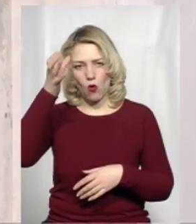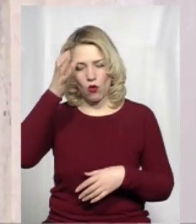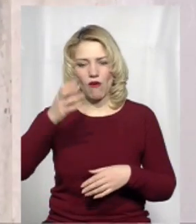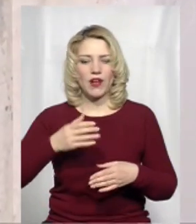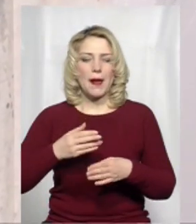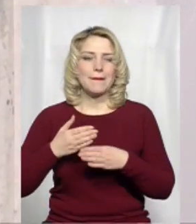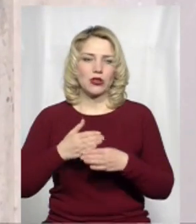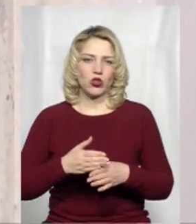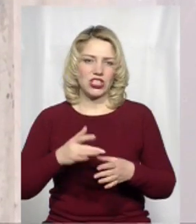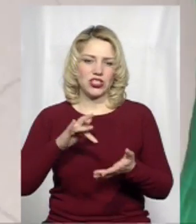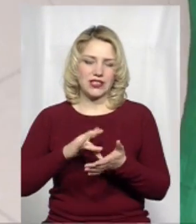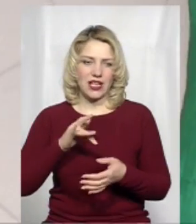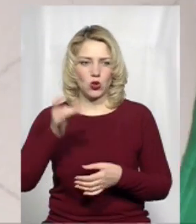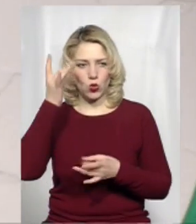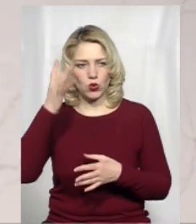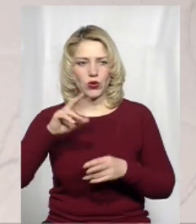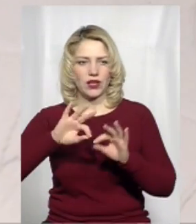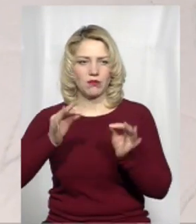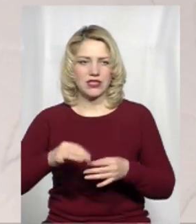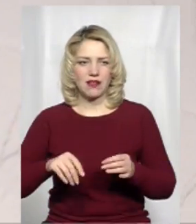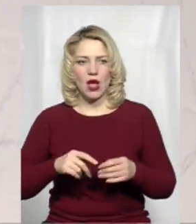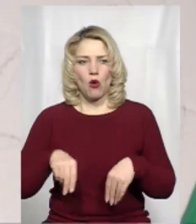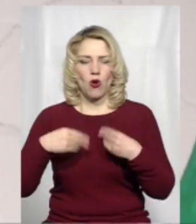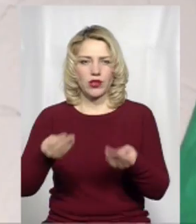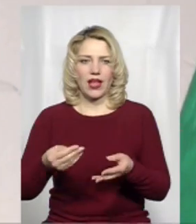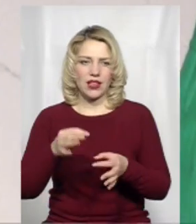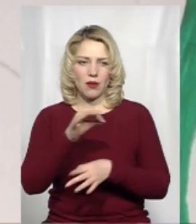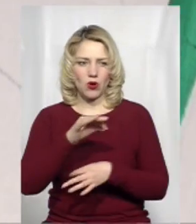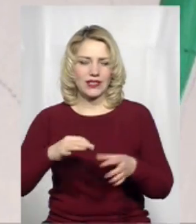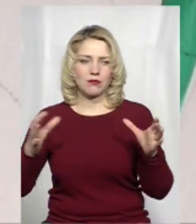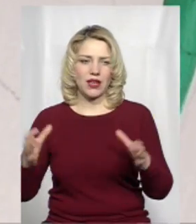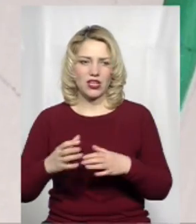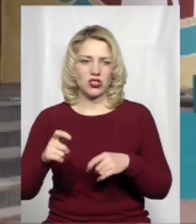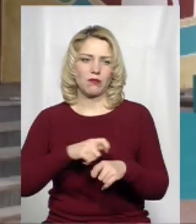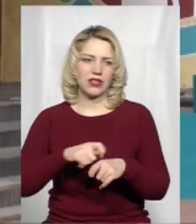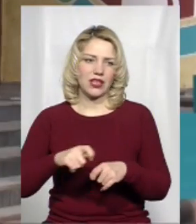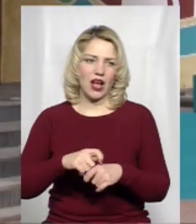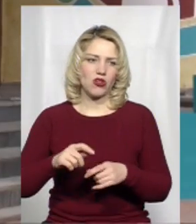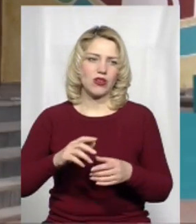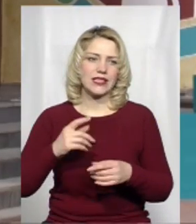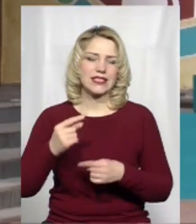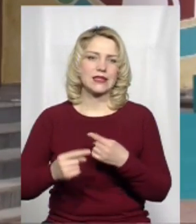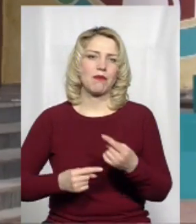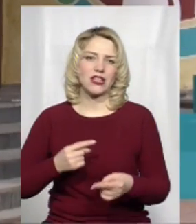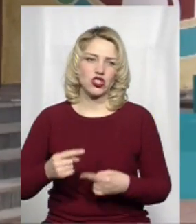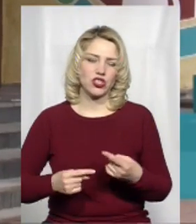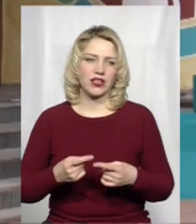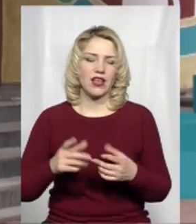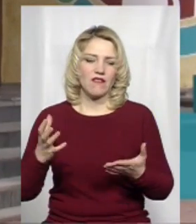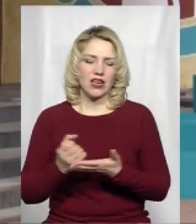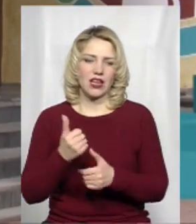культури і мистецтва подали проєкт зі збереження нематеріальної культурної спадщини та виграли грант. Це підтримання і